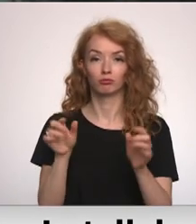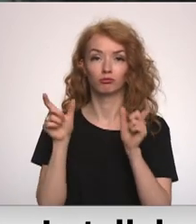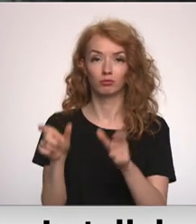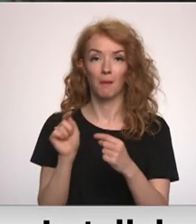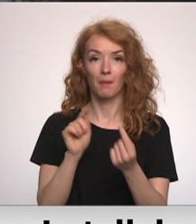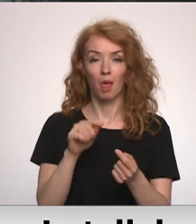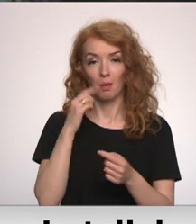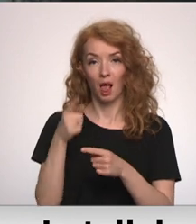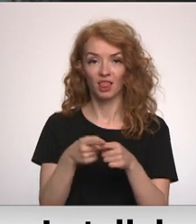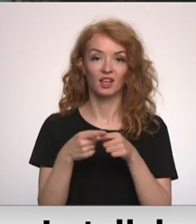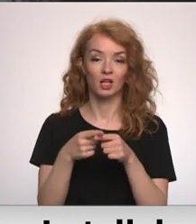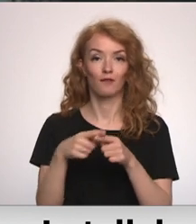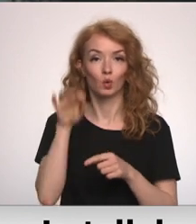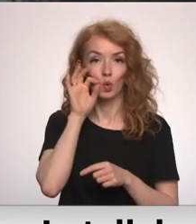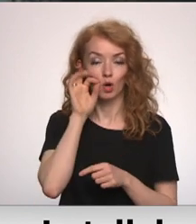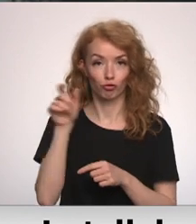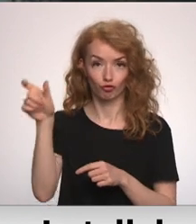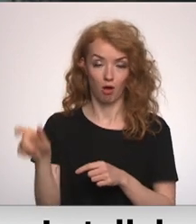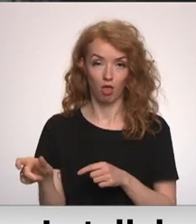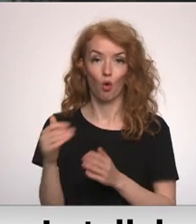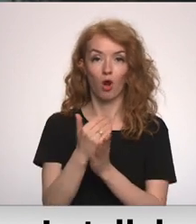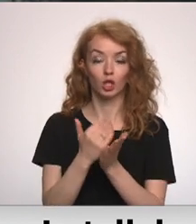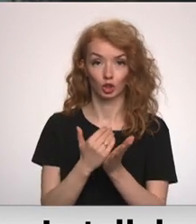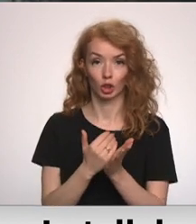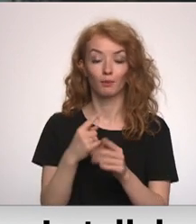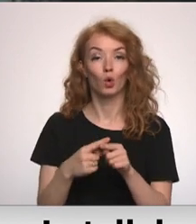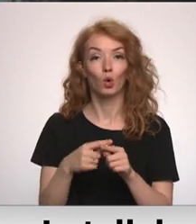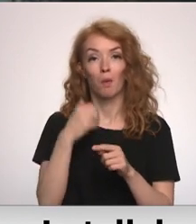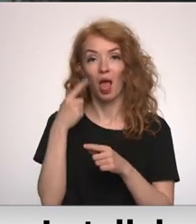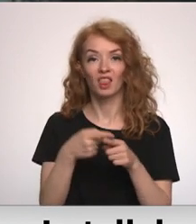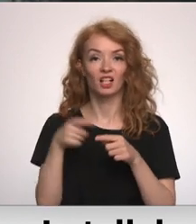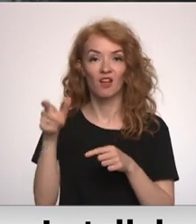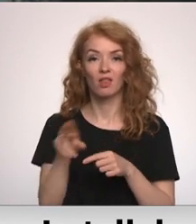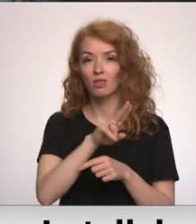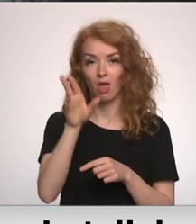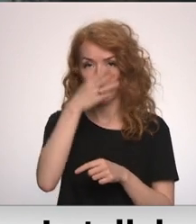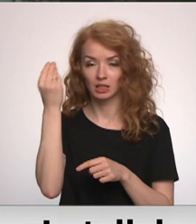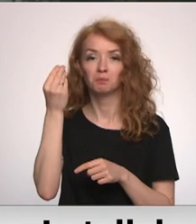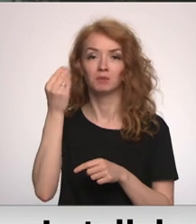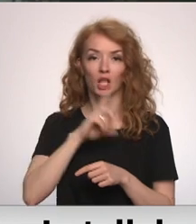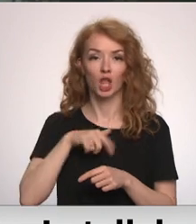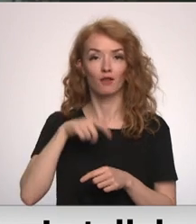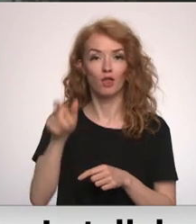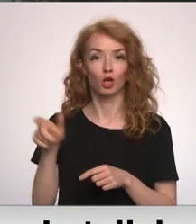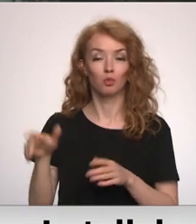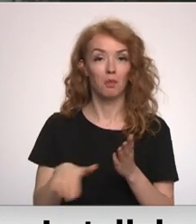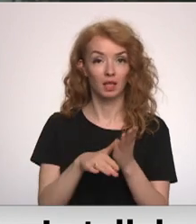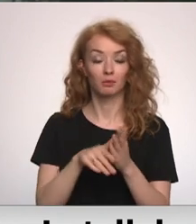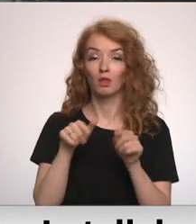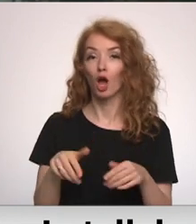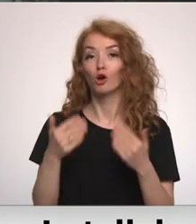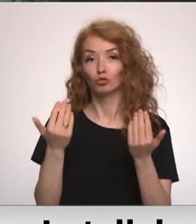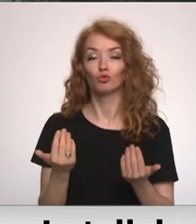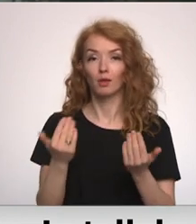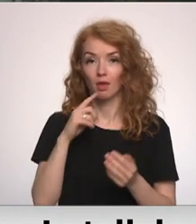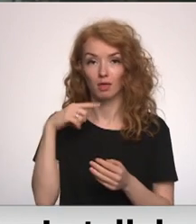Baltkrievijas autoritārā vadītāja Aleksandra Lukašenko režīmu, un Baltkrieva nekad neaizmirsīs latviešu palīdzību. Tā šodien uzrunājot valsts